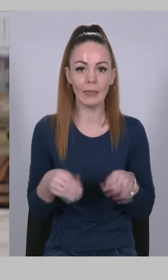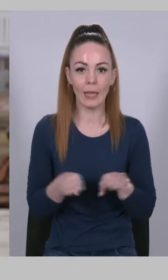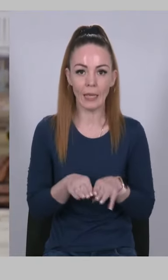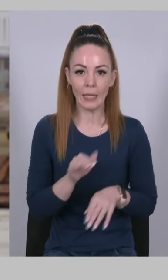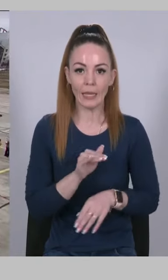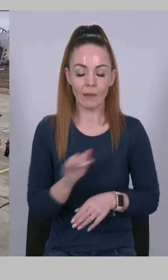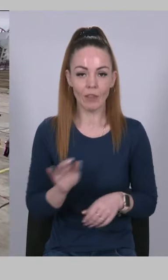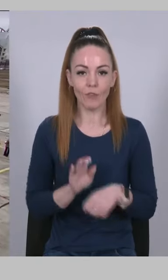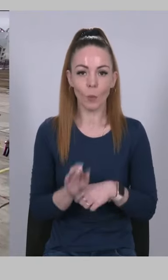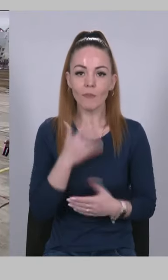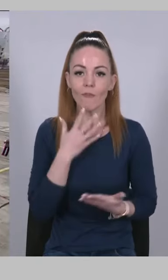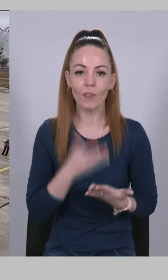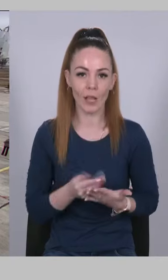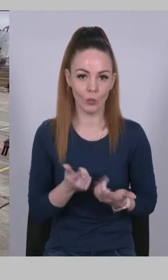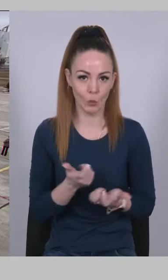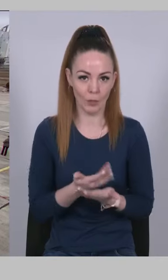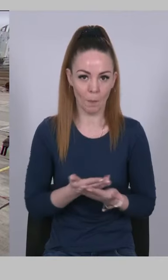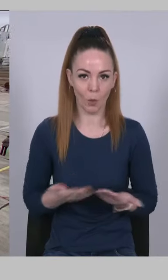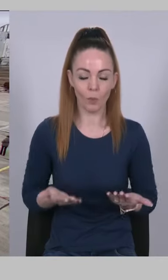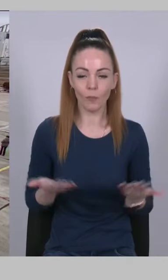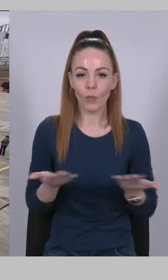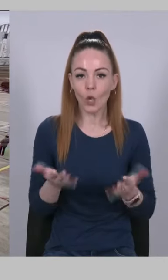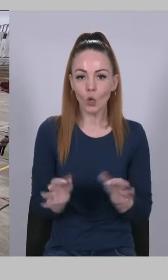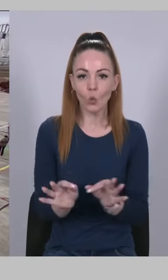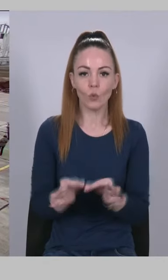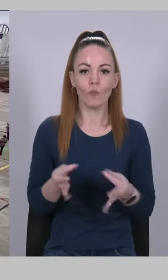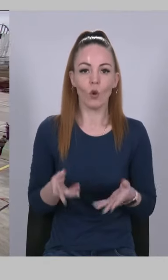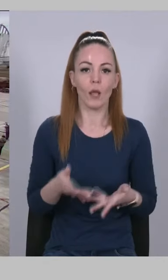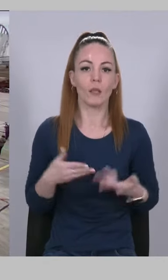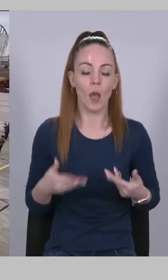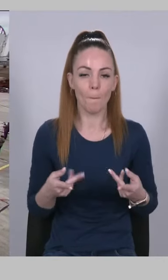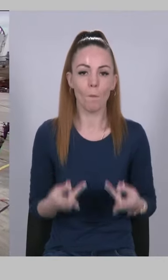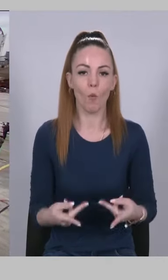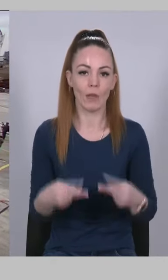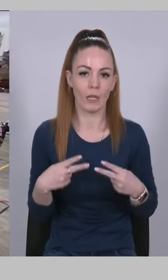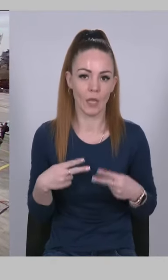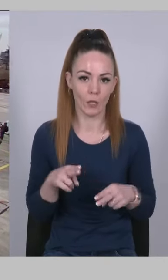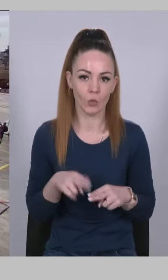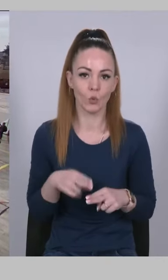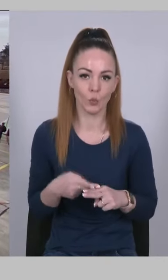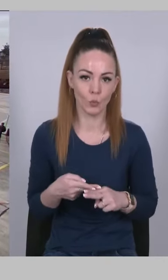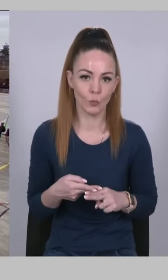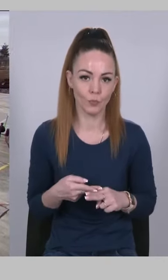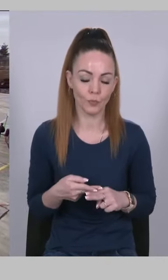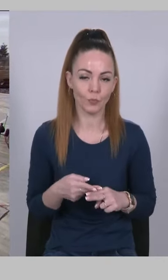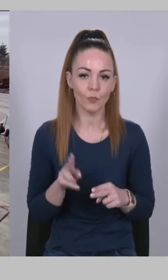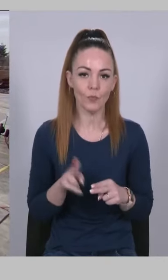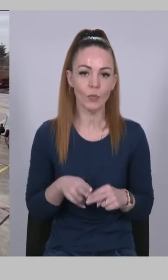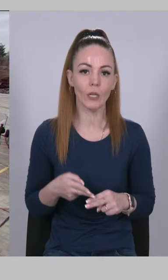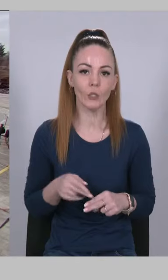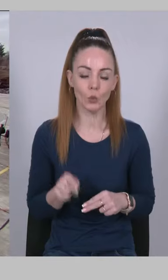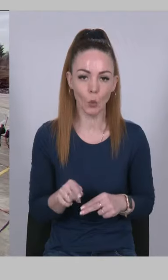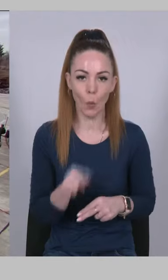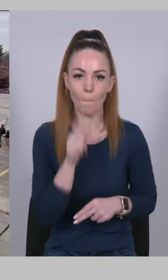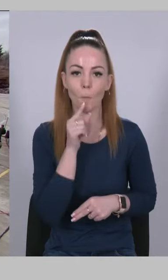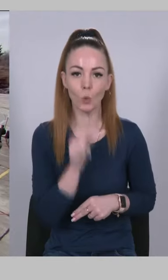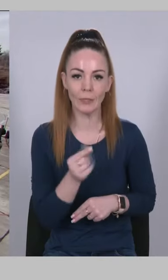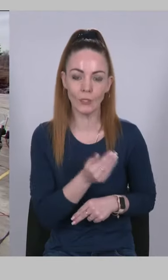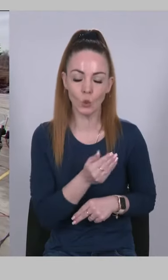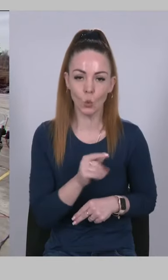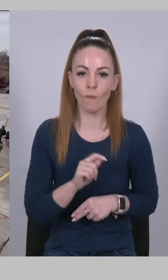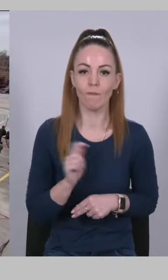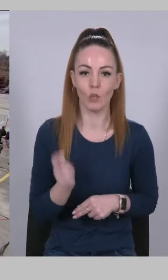рівень виробництва власної зброї Який дозволяє нам повертати цю путінську